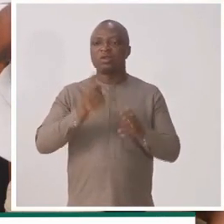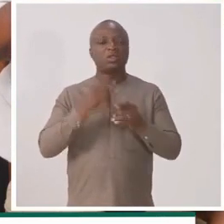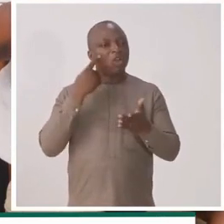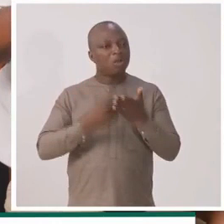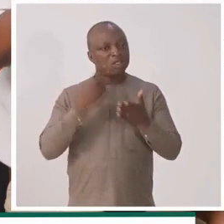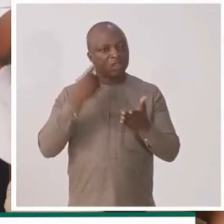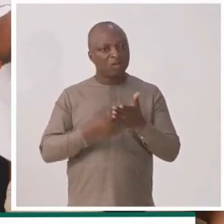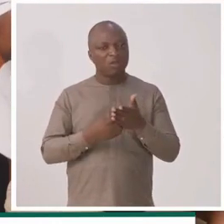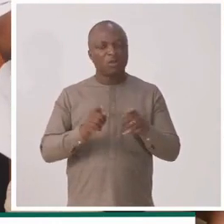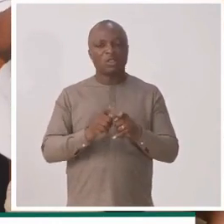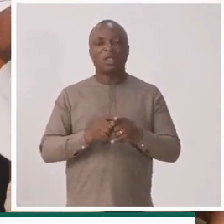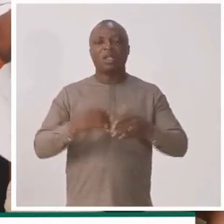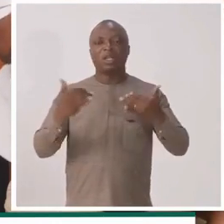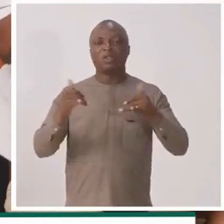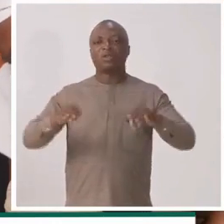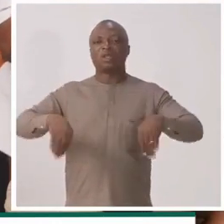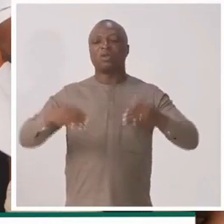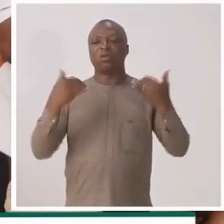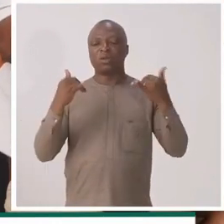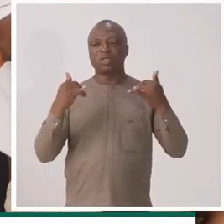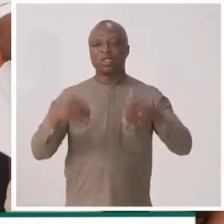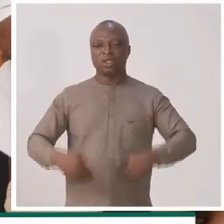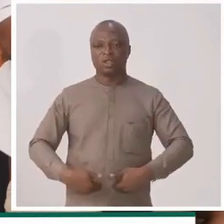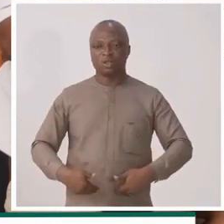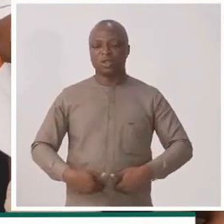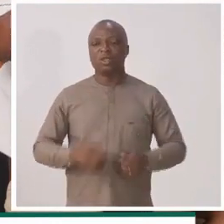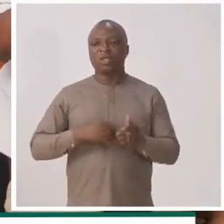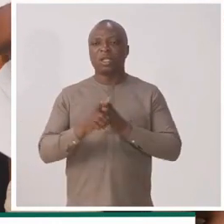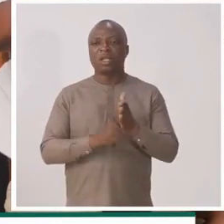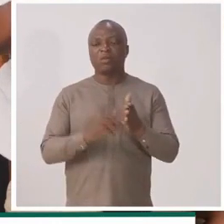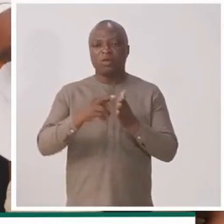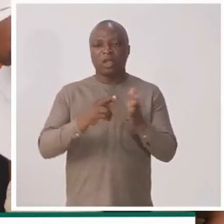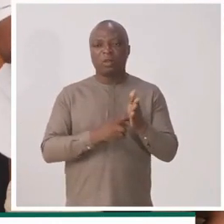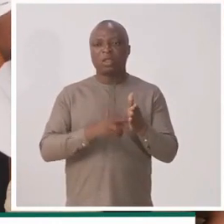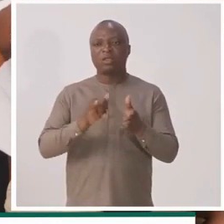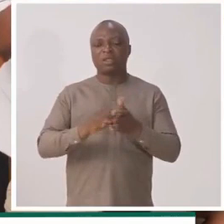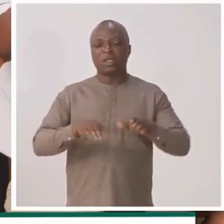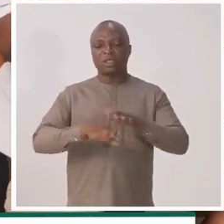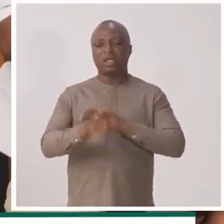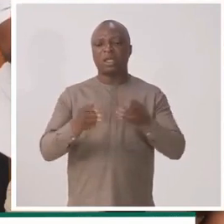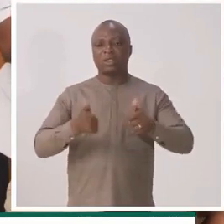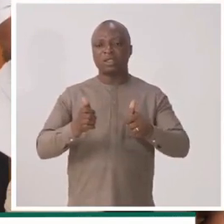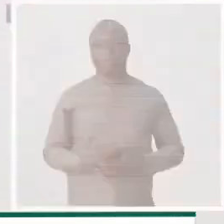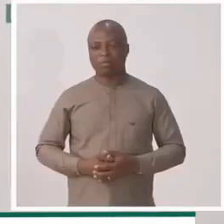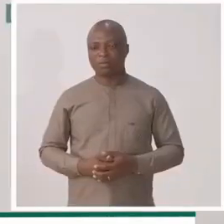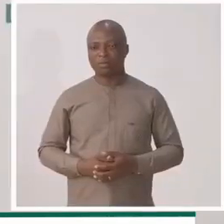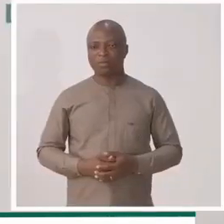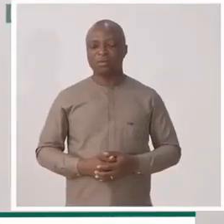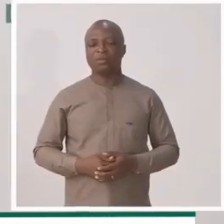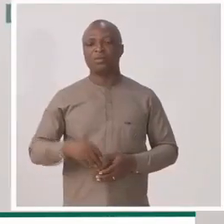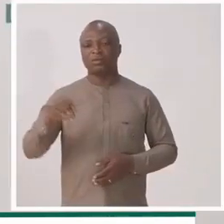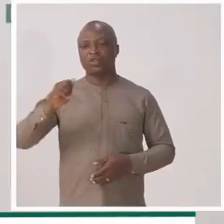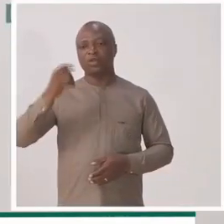ce qui est observé aussi, les jeunes, ça donne plus aux loisirs. Est-ce qu'il y a un cadre pour réglementer l'accès à ces sites-là ?